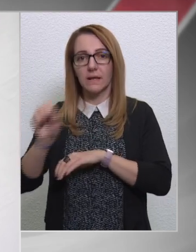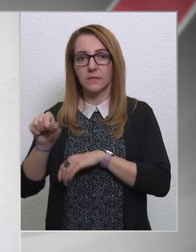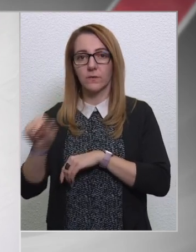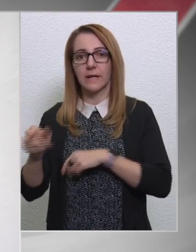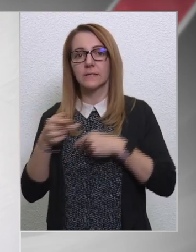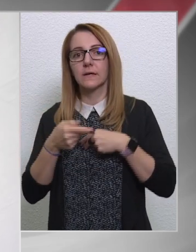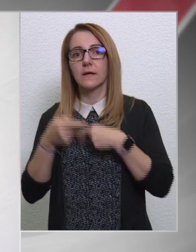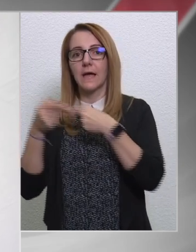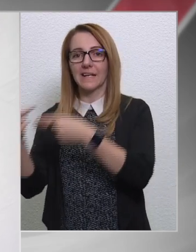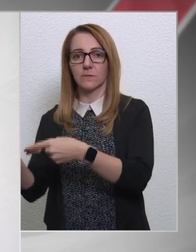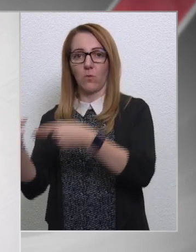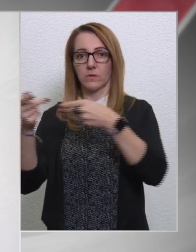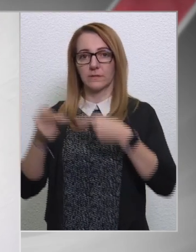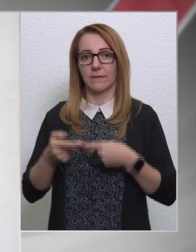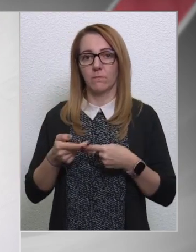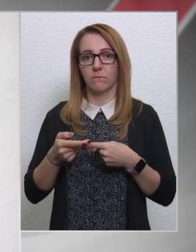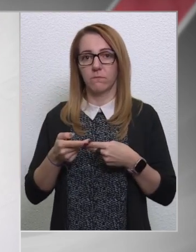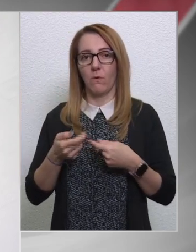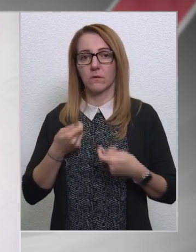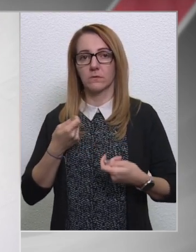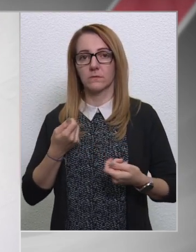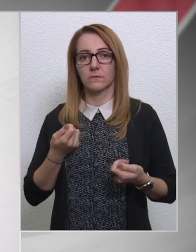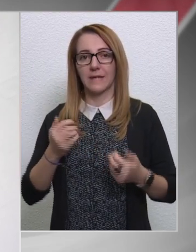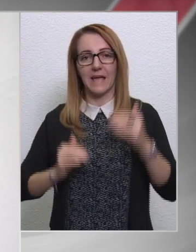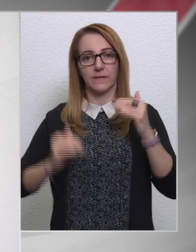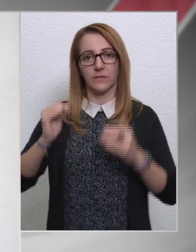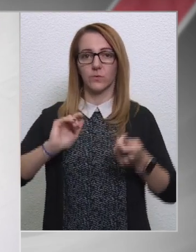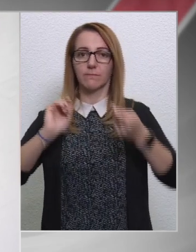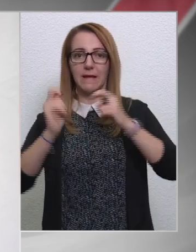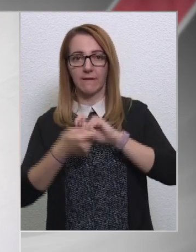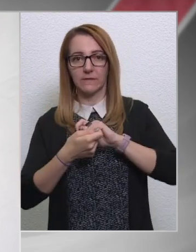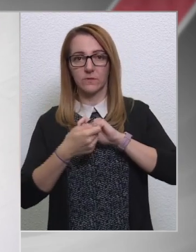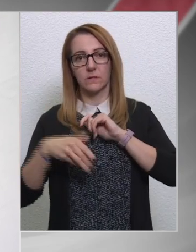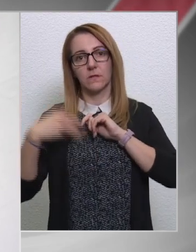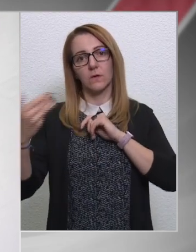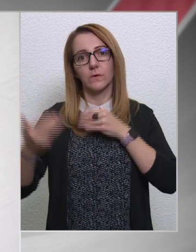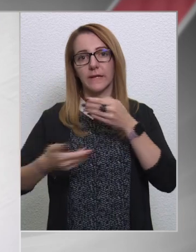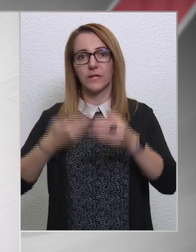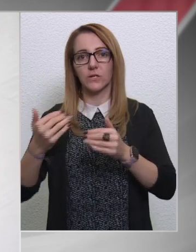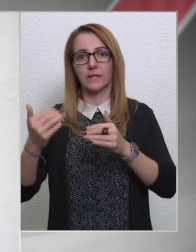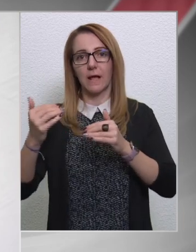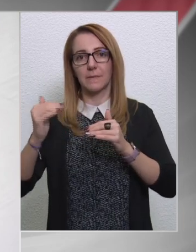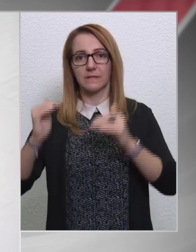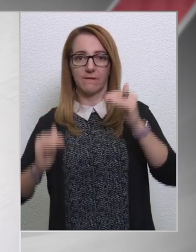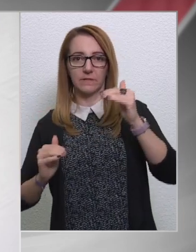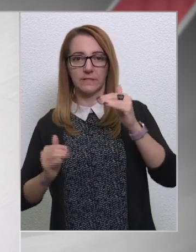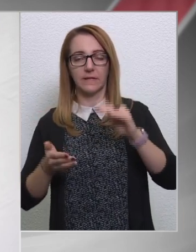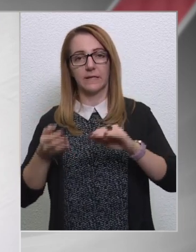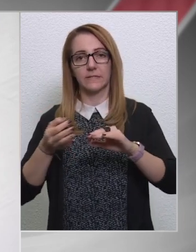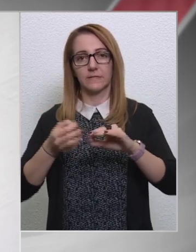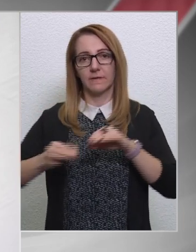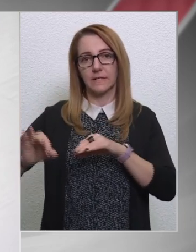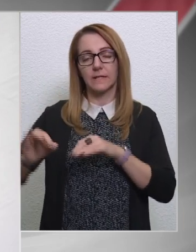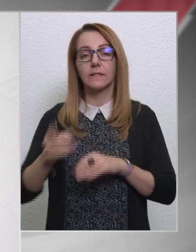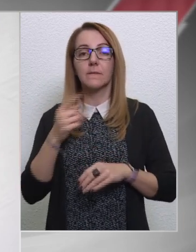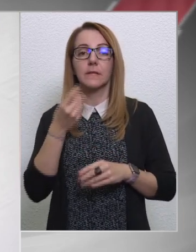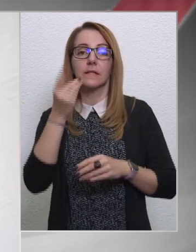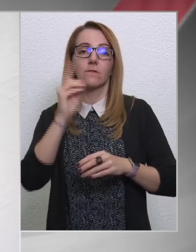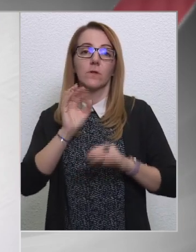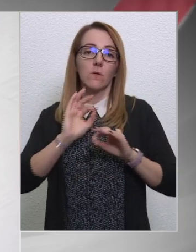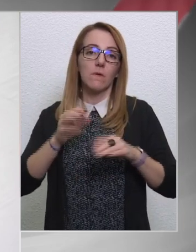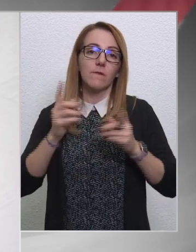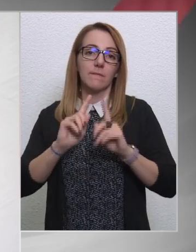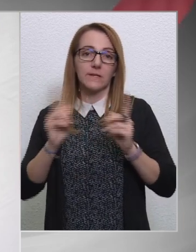export-import egyensúlyt megváltoztatta, és egy külkeresőlemi deficithez vezetett. Mit lehetett volna jobban vagy másként csinálni?